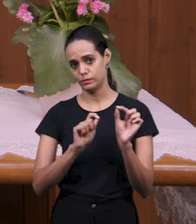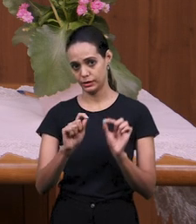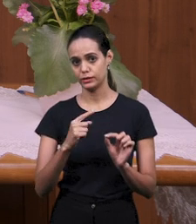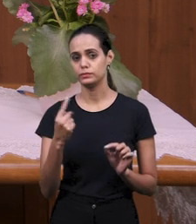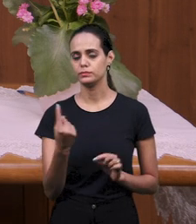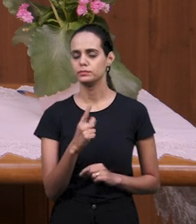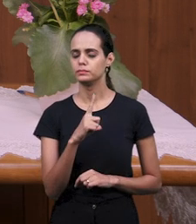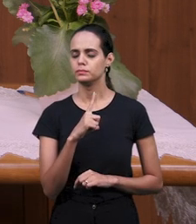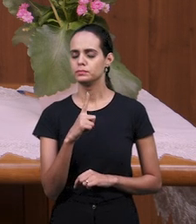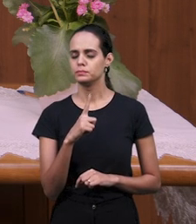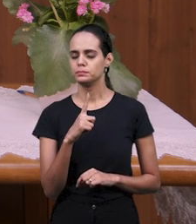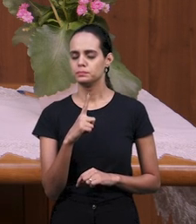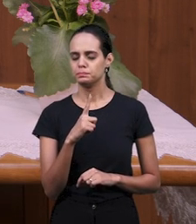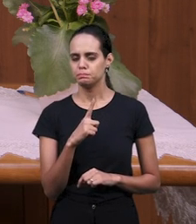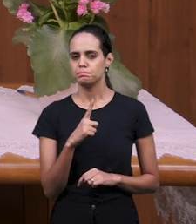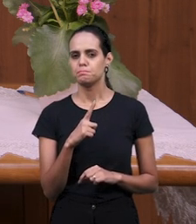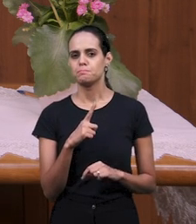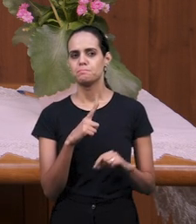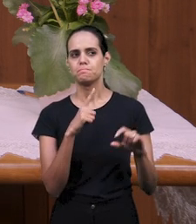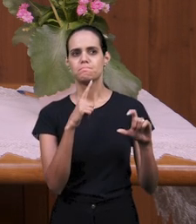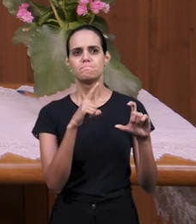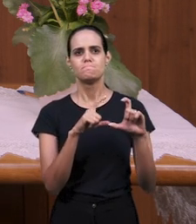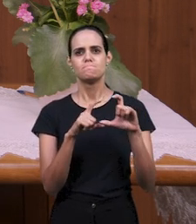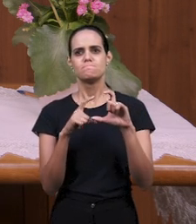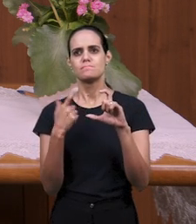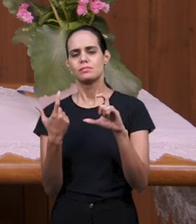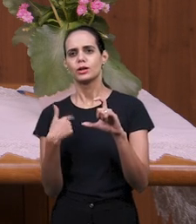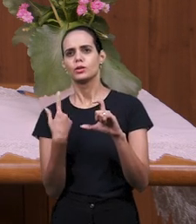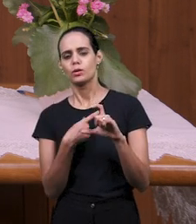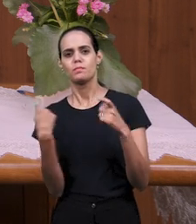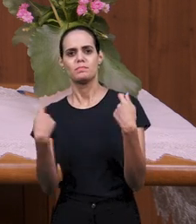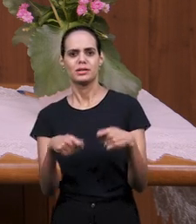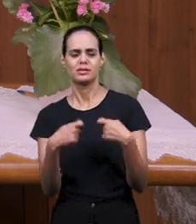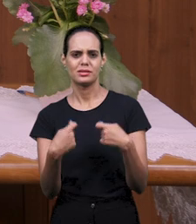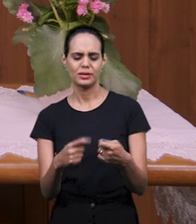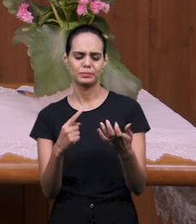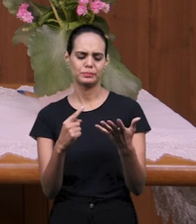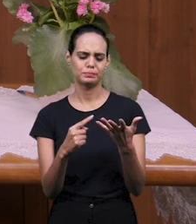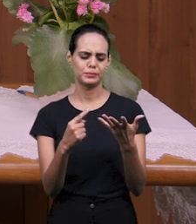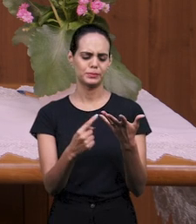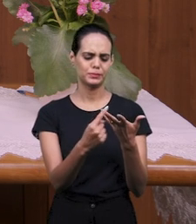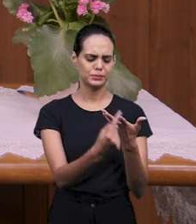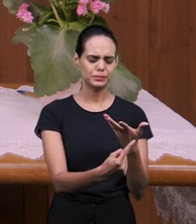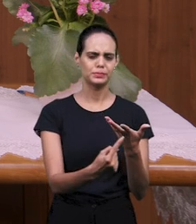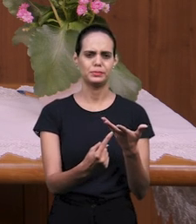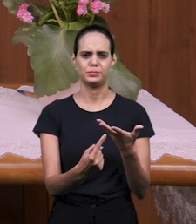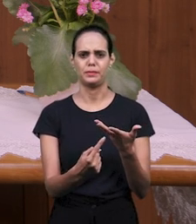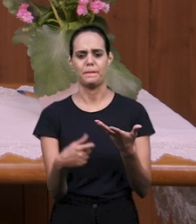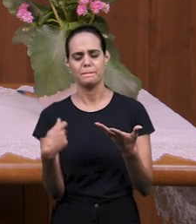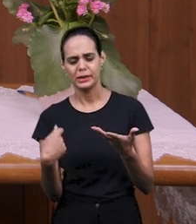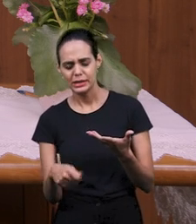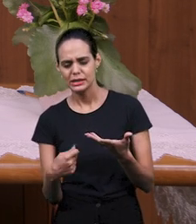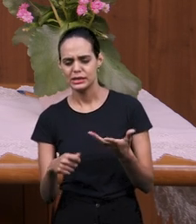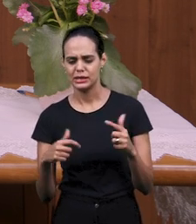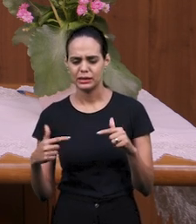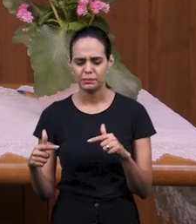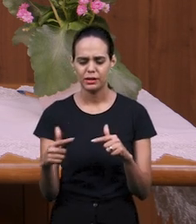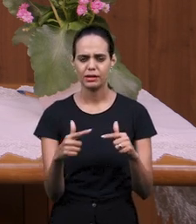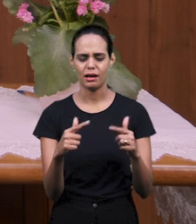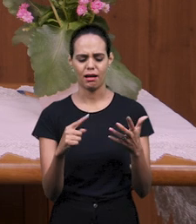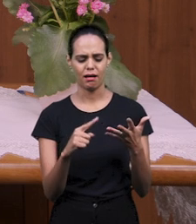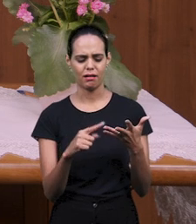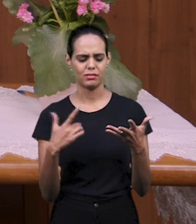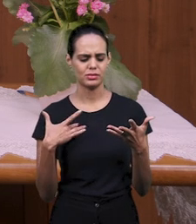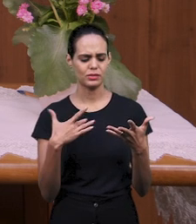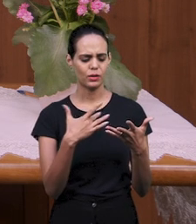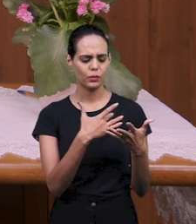работа нужна лучше, или вообще работа, иногда здоровье исцеление, иногда материальная нужда, иногда